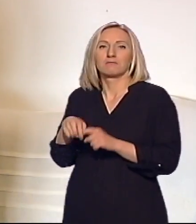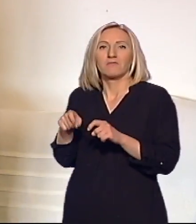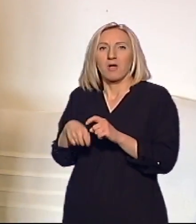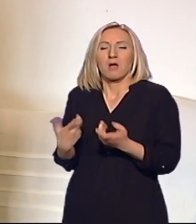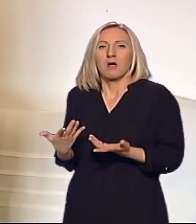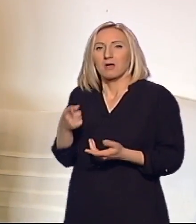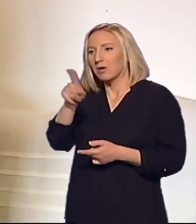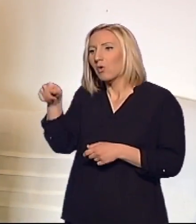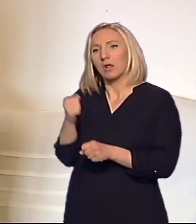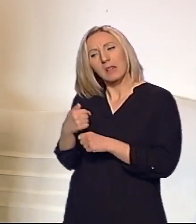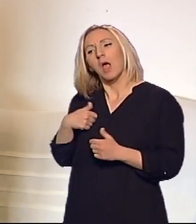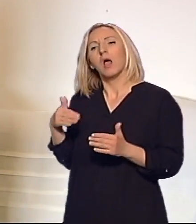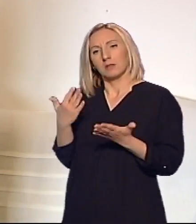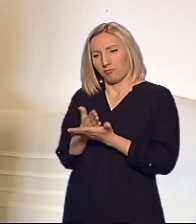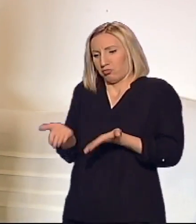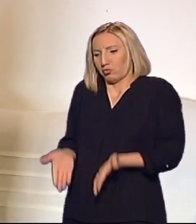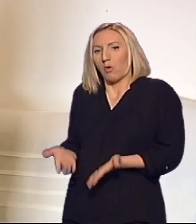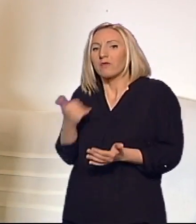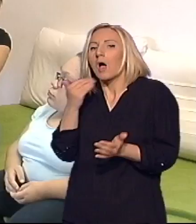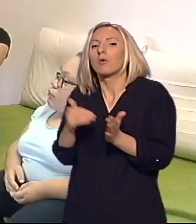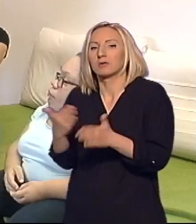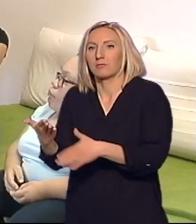i da ih vole.